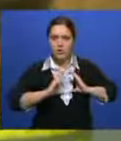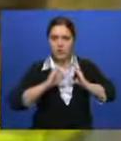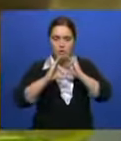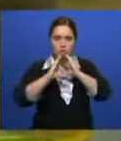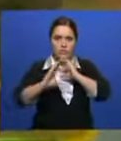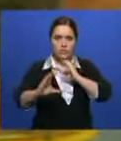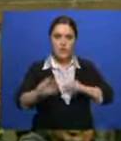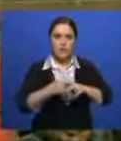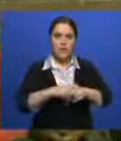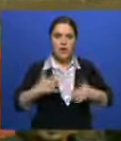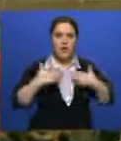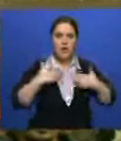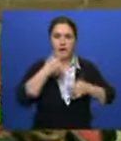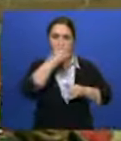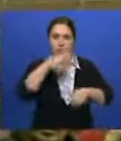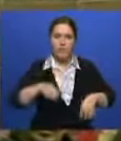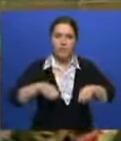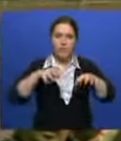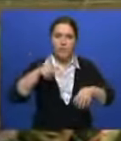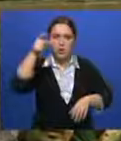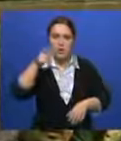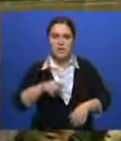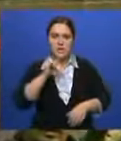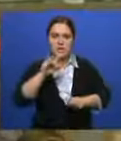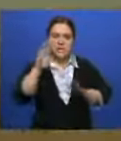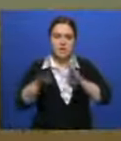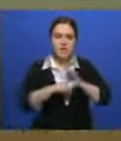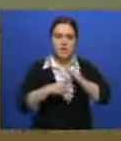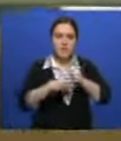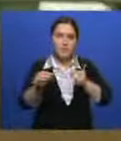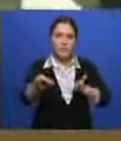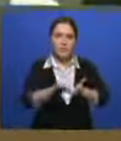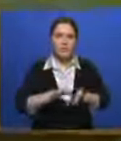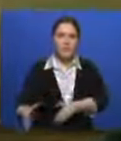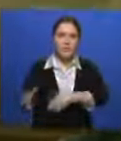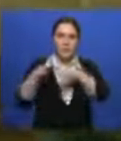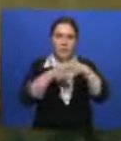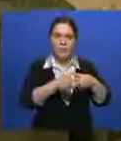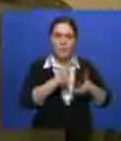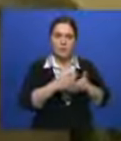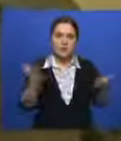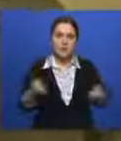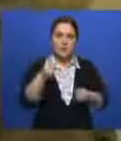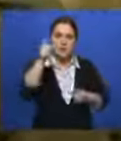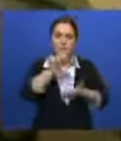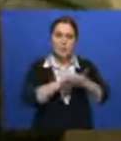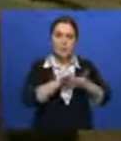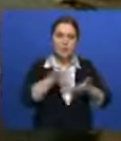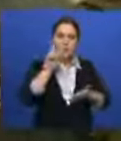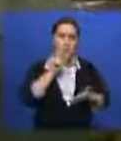пассажиры поездов, и люди, стоявшие на платформах. Из подземки в срочном порядке эвакуированы сотни человек. Причины произошедшего пока не